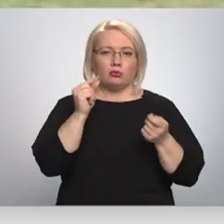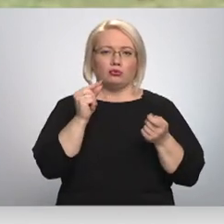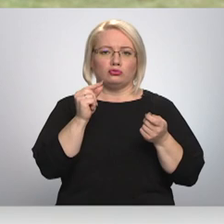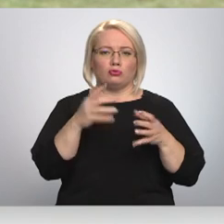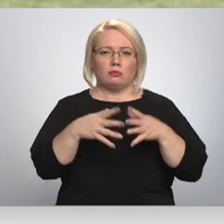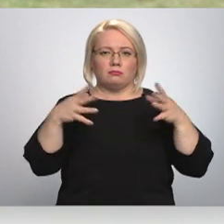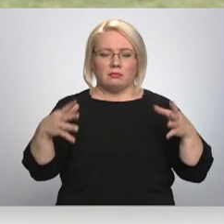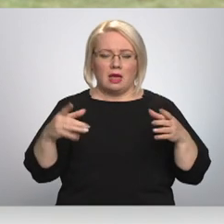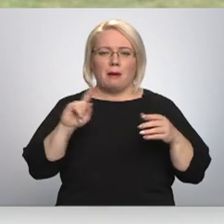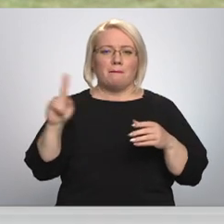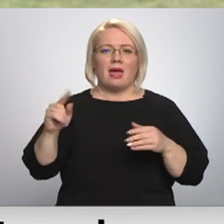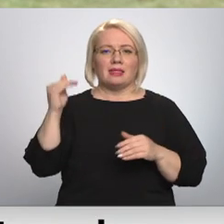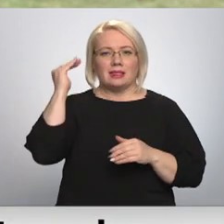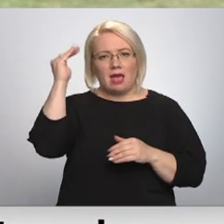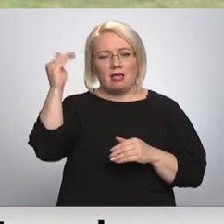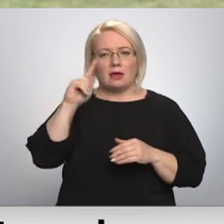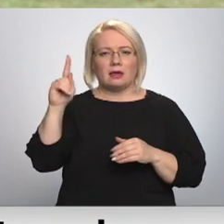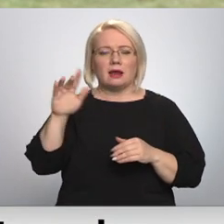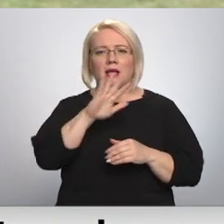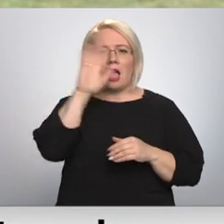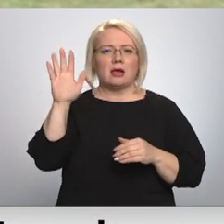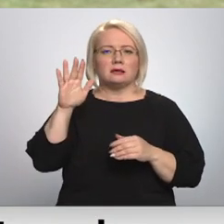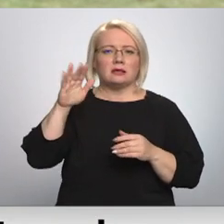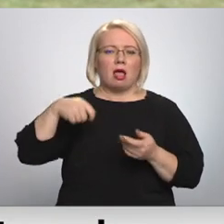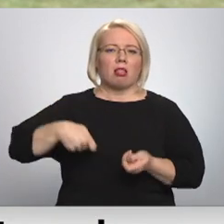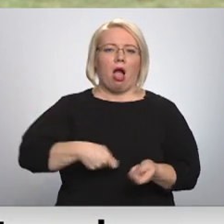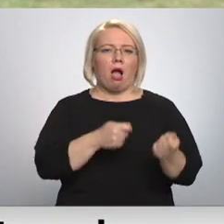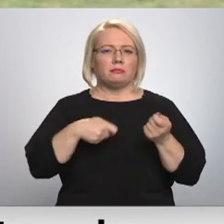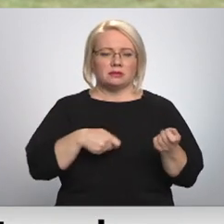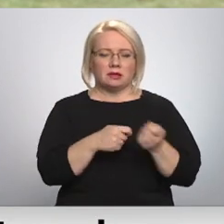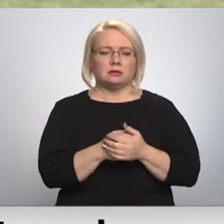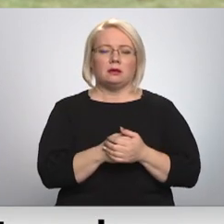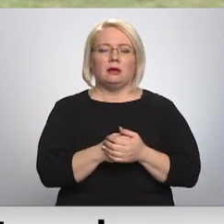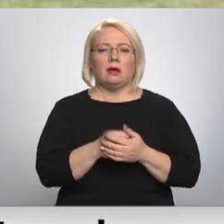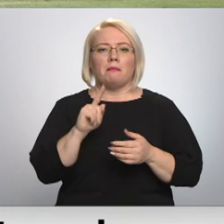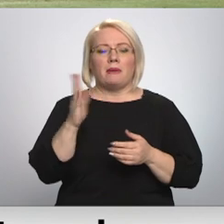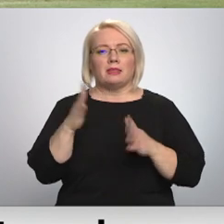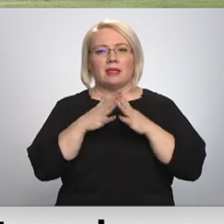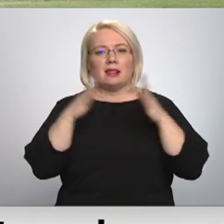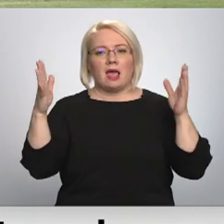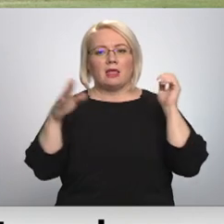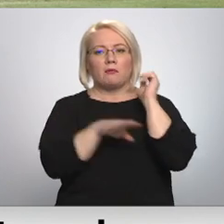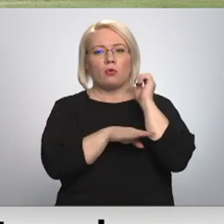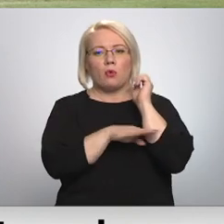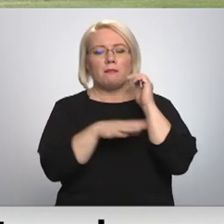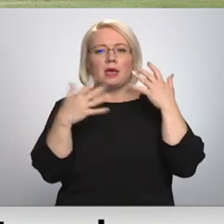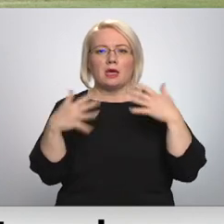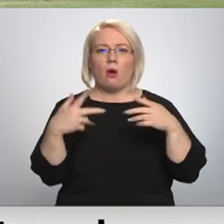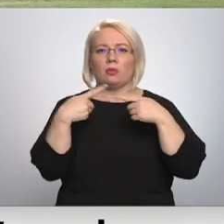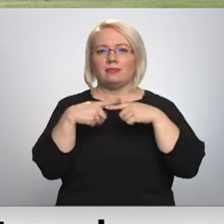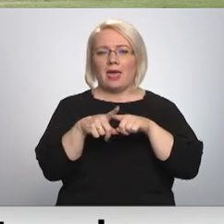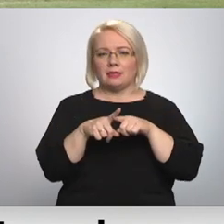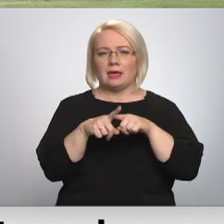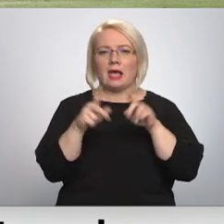lielākiem ir saucamās gaisa lāpsts, kas jau ar gaisu strādā. Lielākiem kokiem ir jau tehnika ar